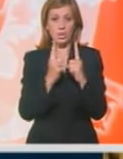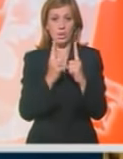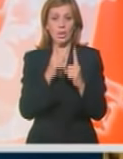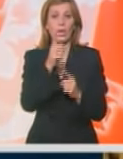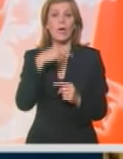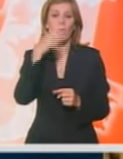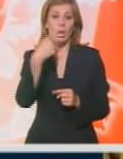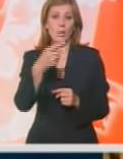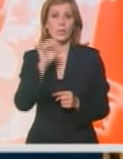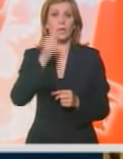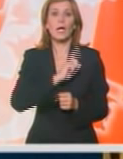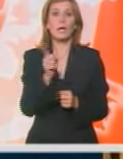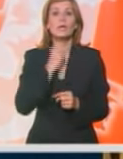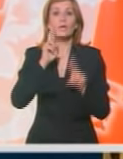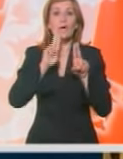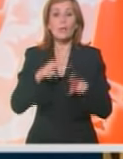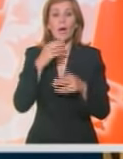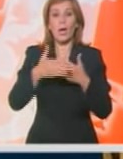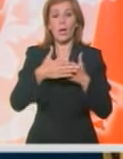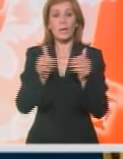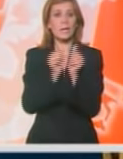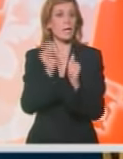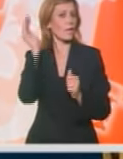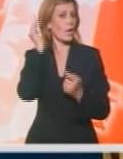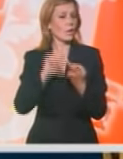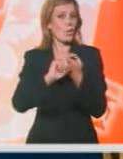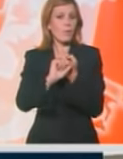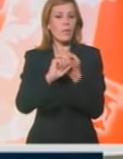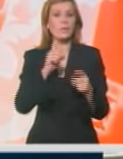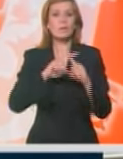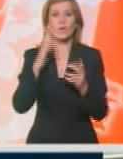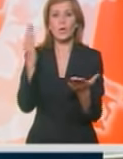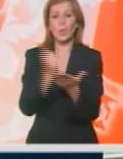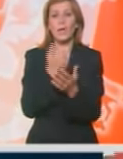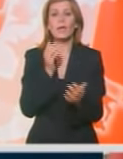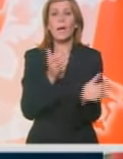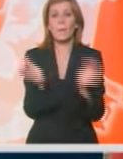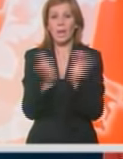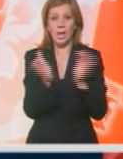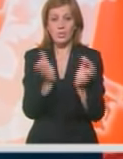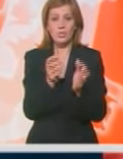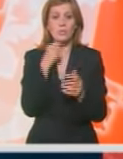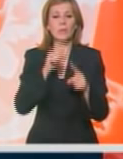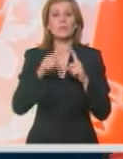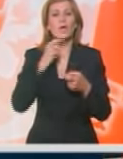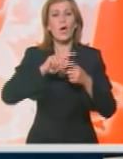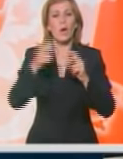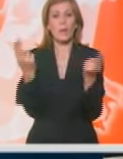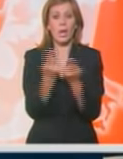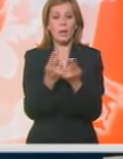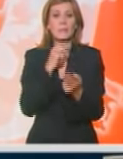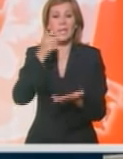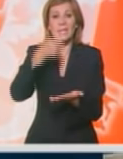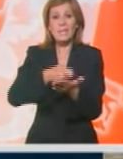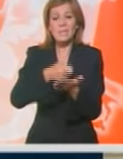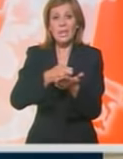On kaže da nisu imali kontakt sa vladom u vezi sa eventualnim dobijanjem brašna iz robnih rezervi, kako bi bar cena